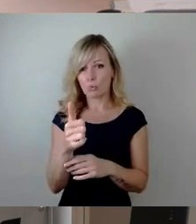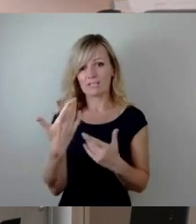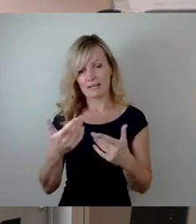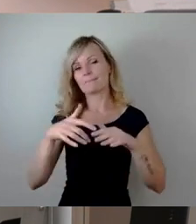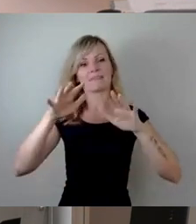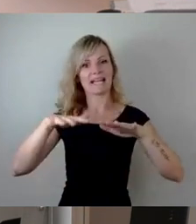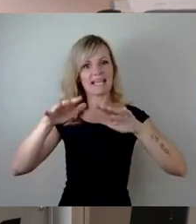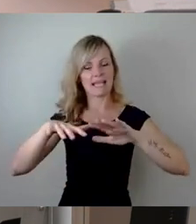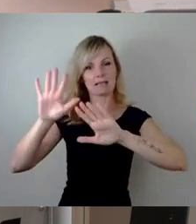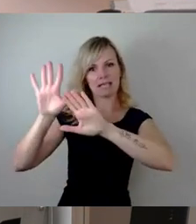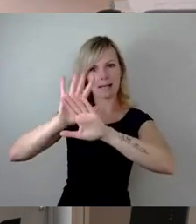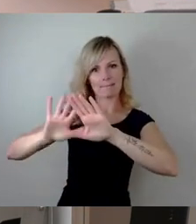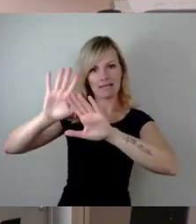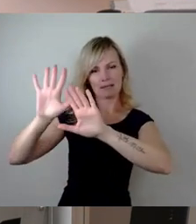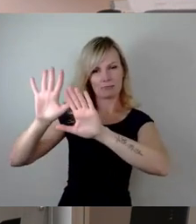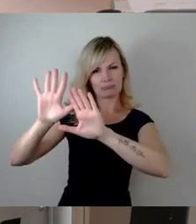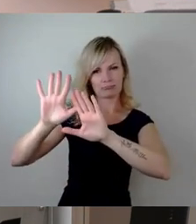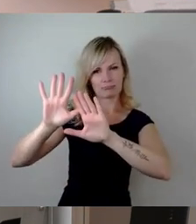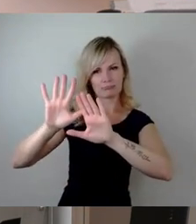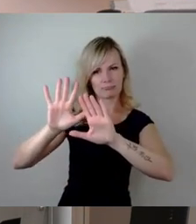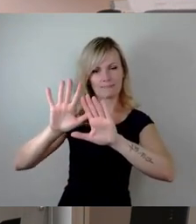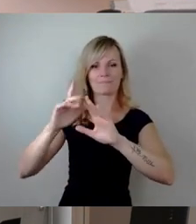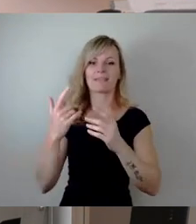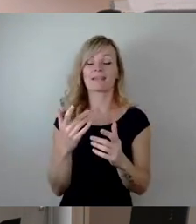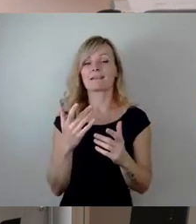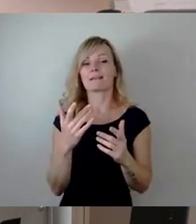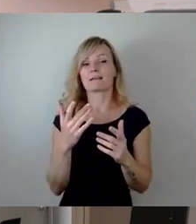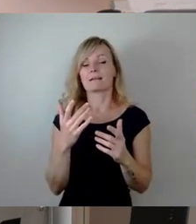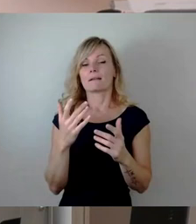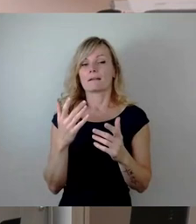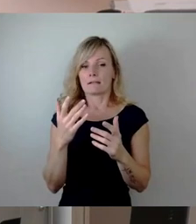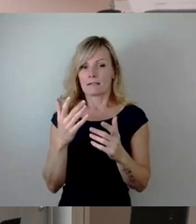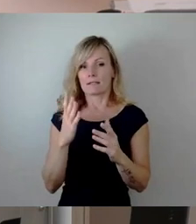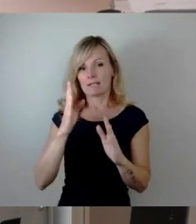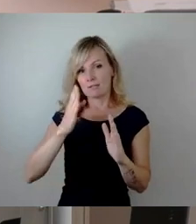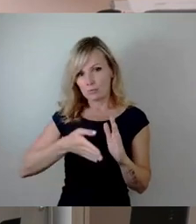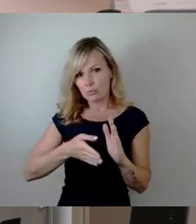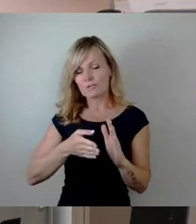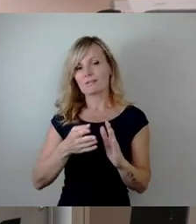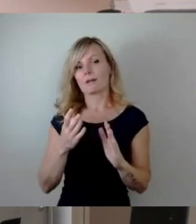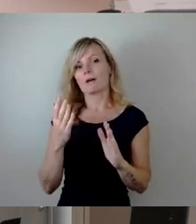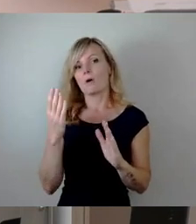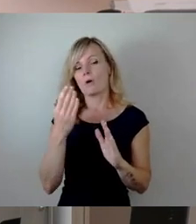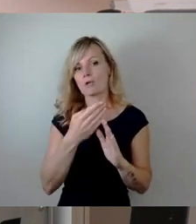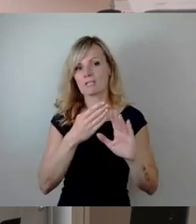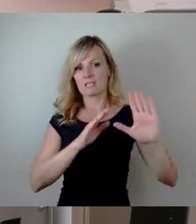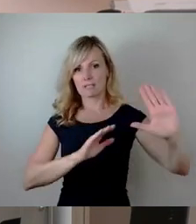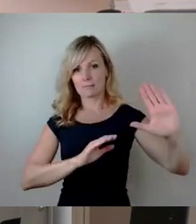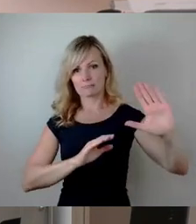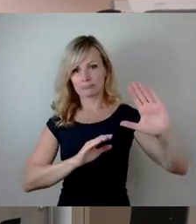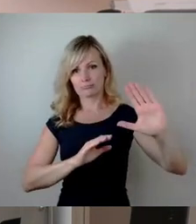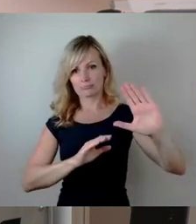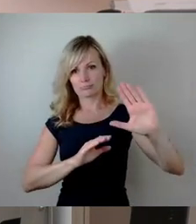was sich vom Südosten vorwärts bewegt, nach aktueller Prognose die